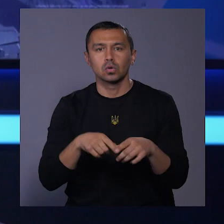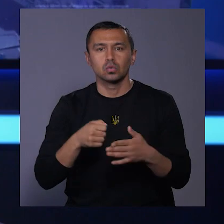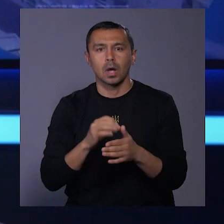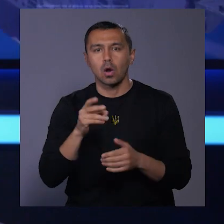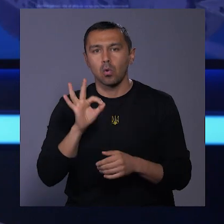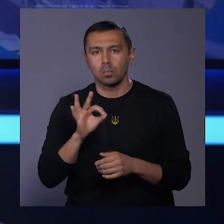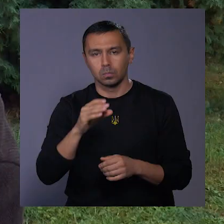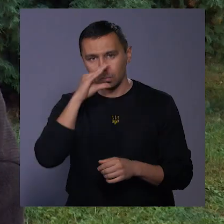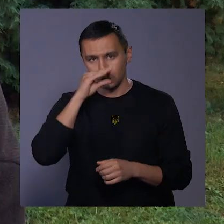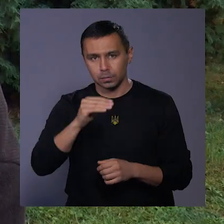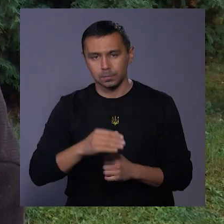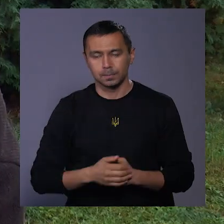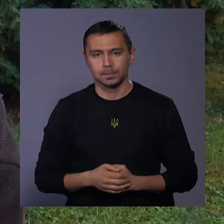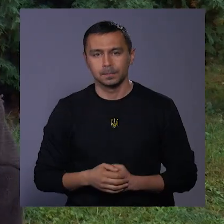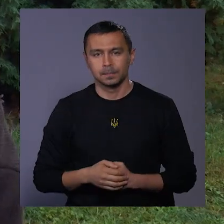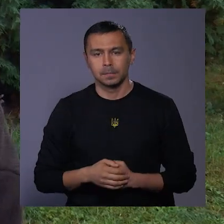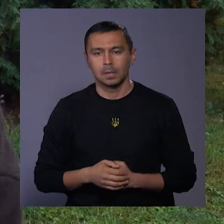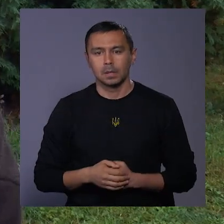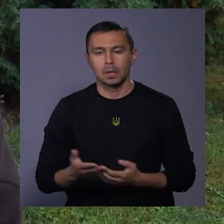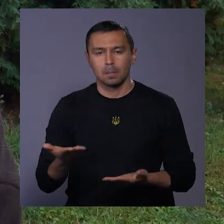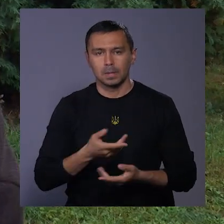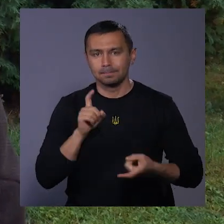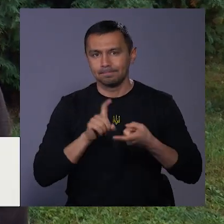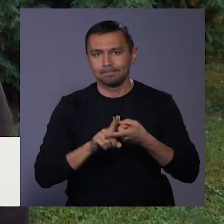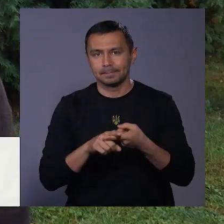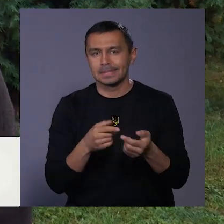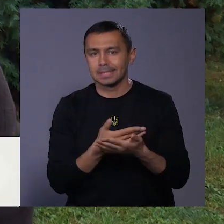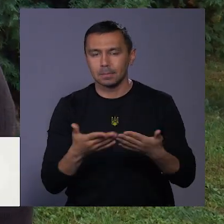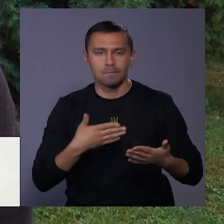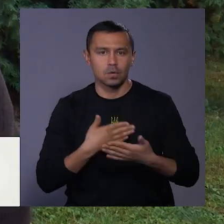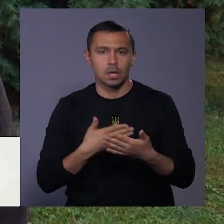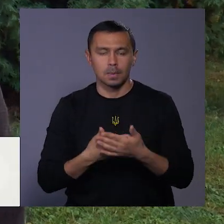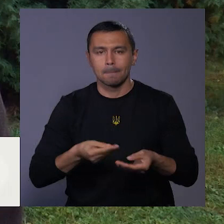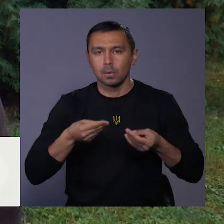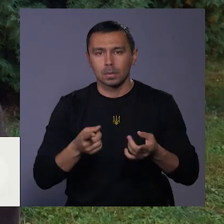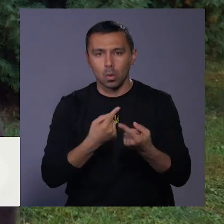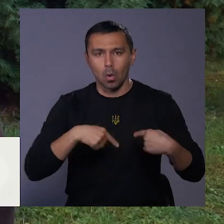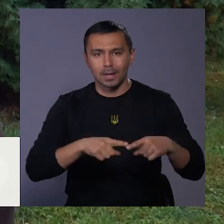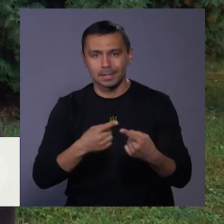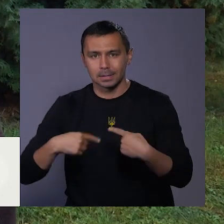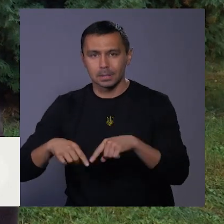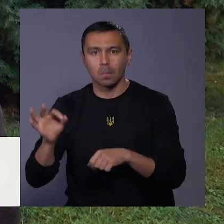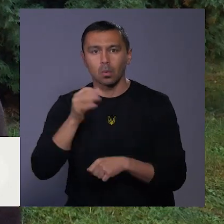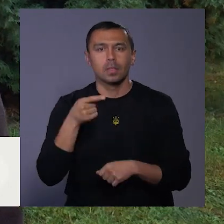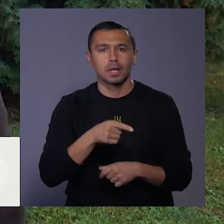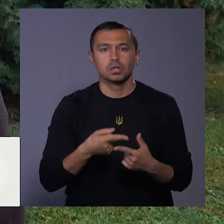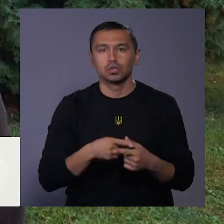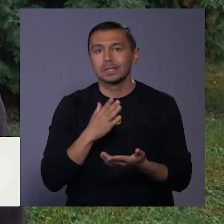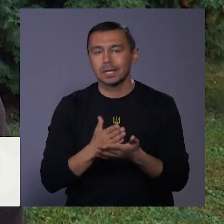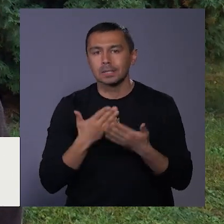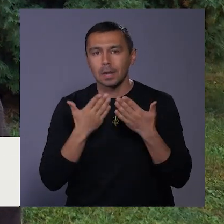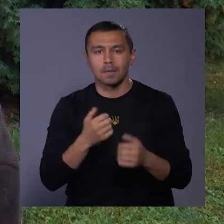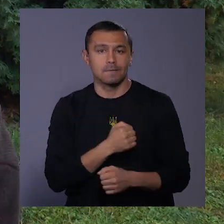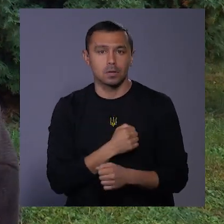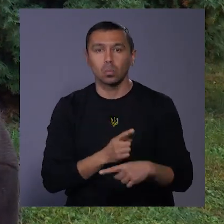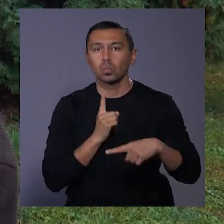екобусу. Ми сконтактували з різними волонтерськими, благодійними організаціями. Щодо того, чи є запити військові, крім